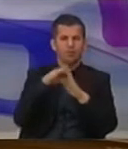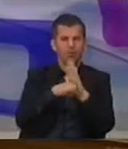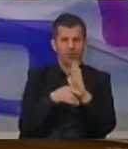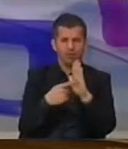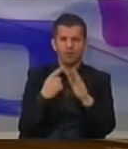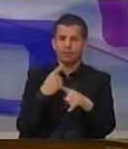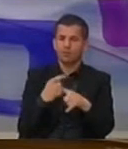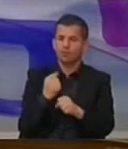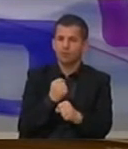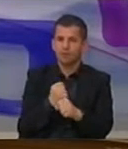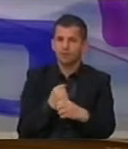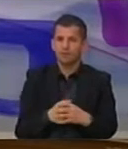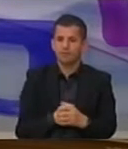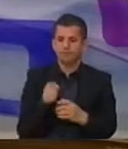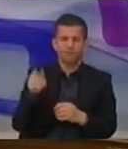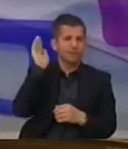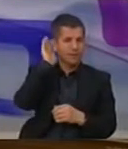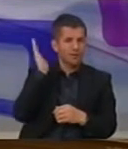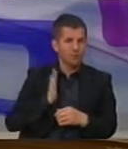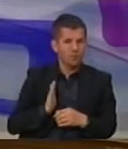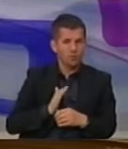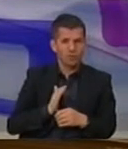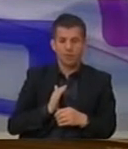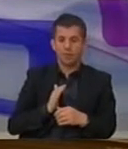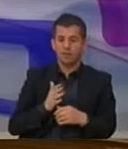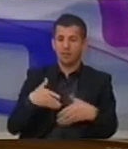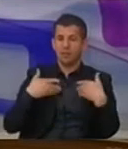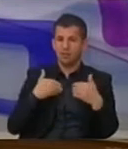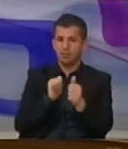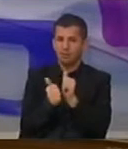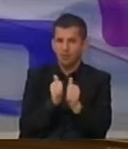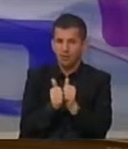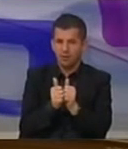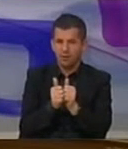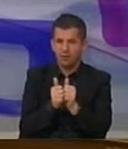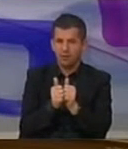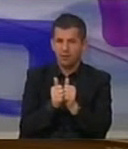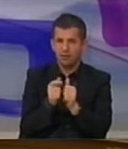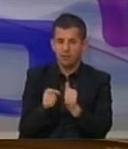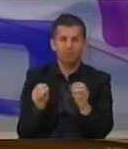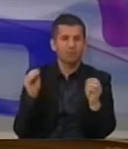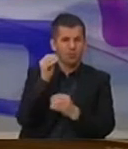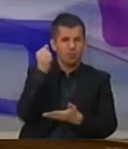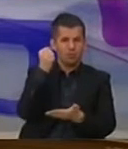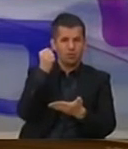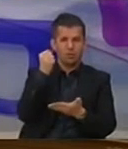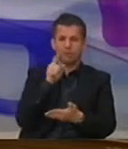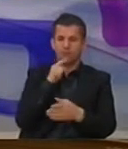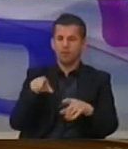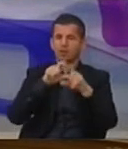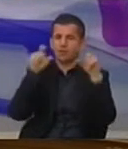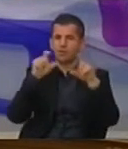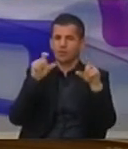punës. Ministria e kulturës rinistë dhe sportit të trisë në vimë si bugjetin për institucionet